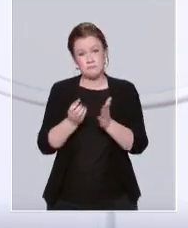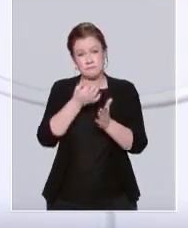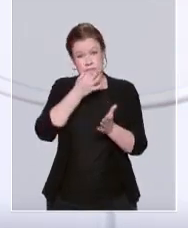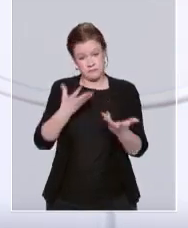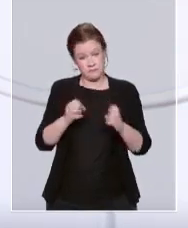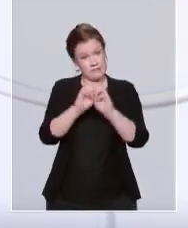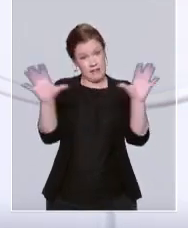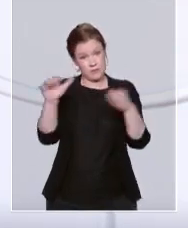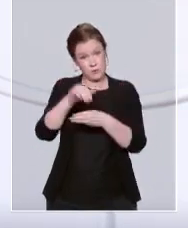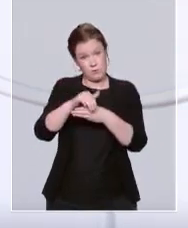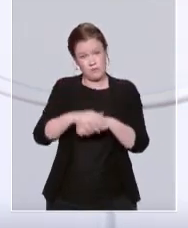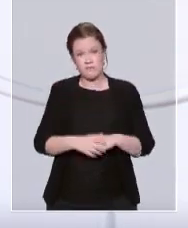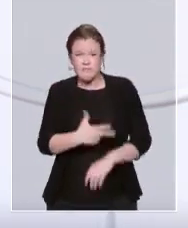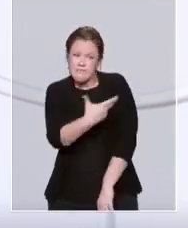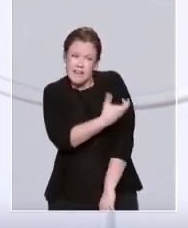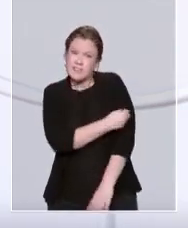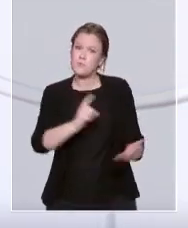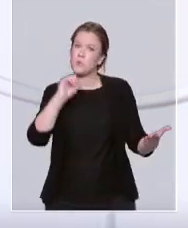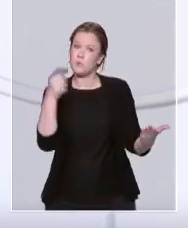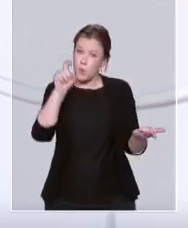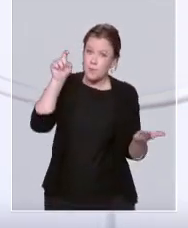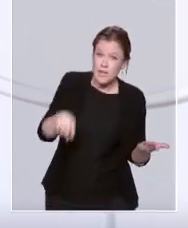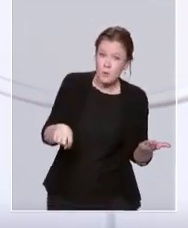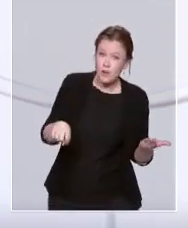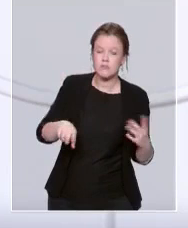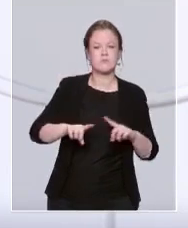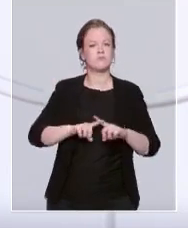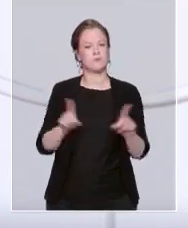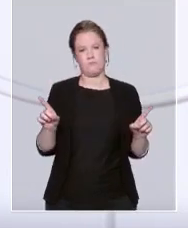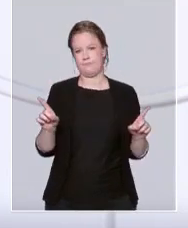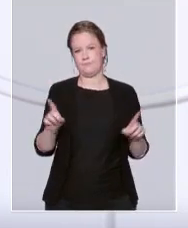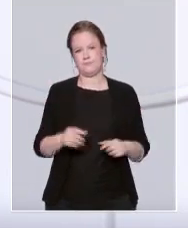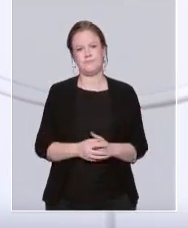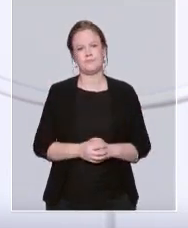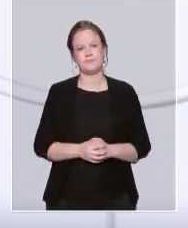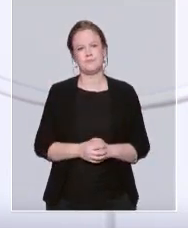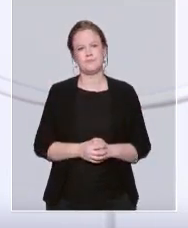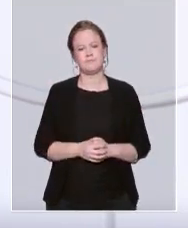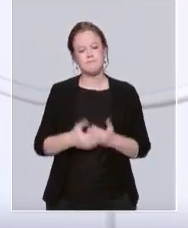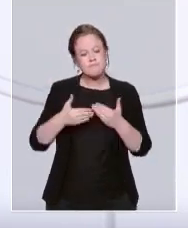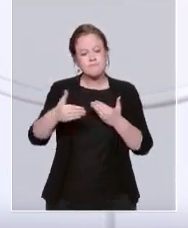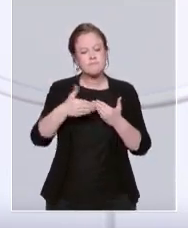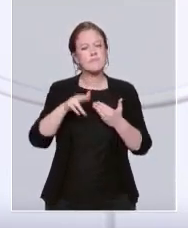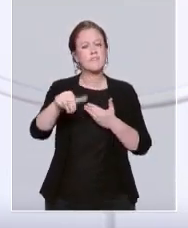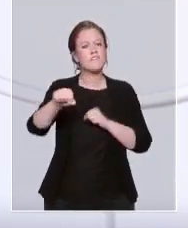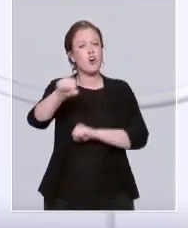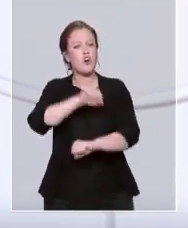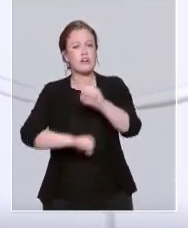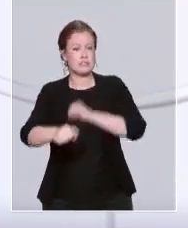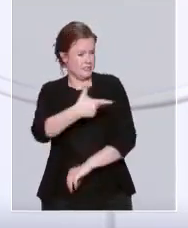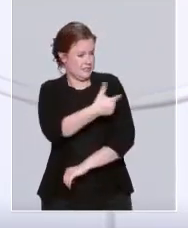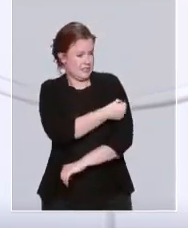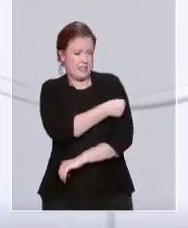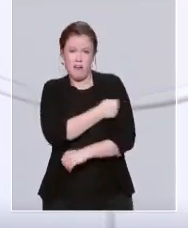obligatoire. Enfin, nous allons organiser une campagne de vaccination rapide et massive au plus près des personnes.